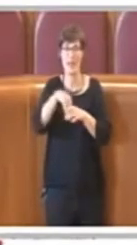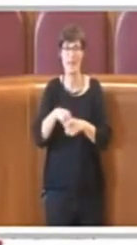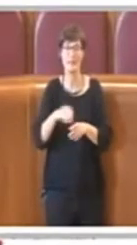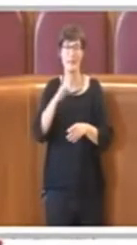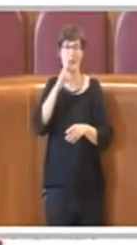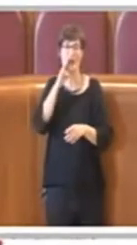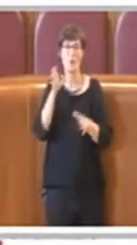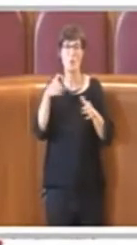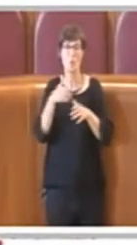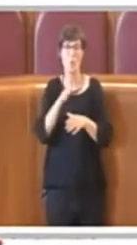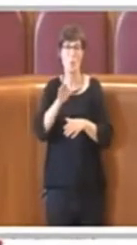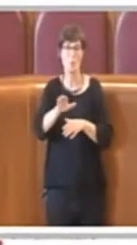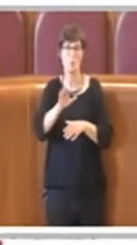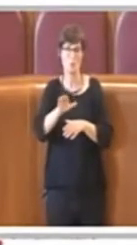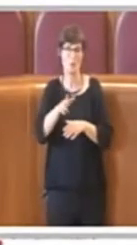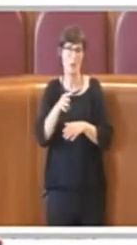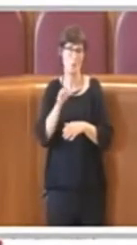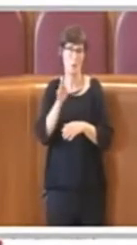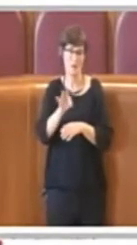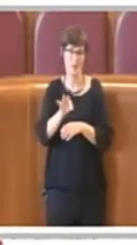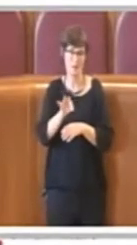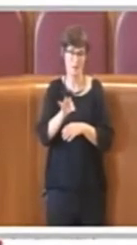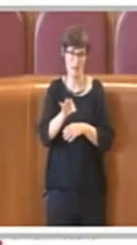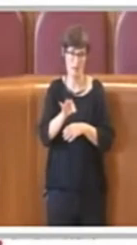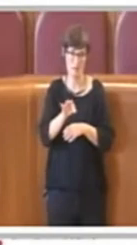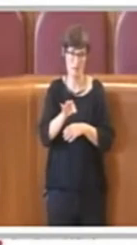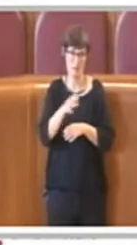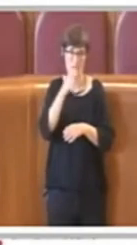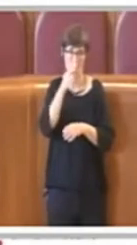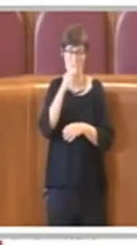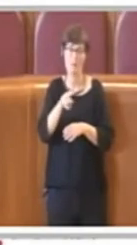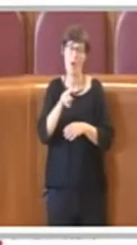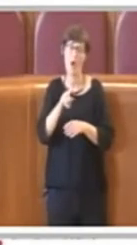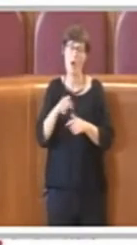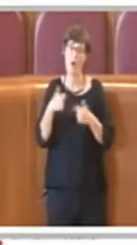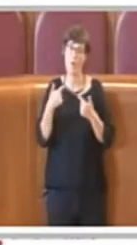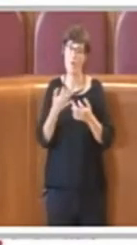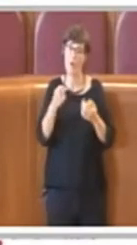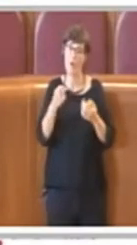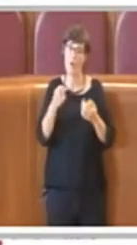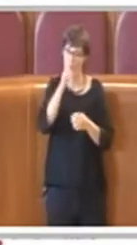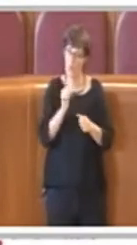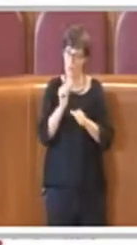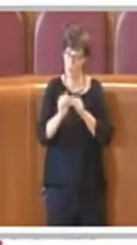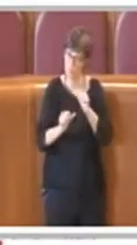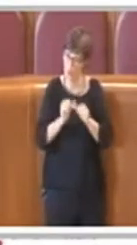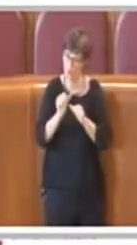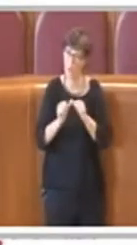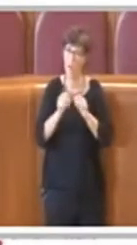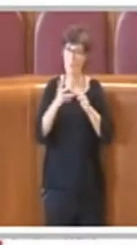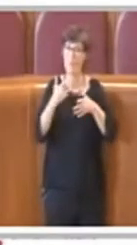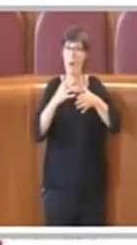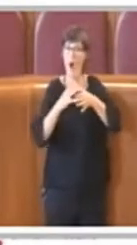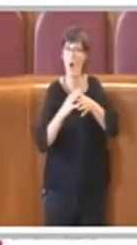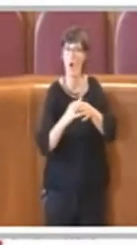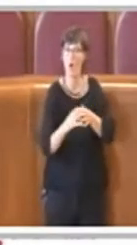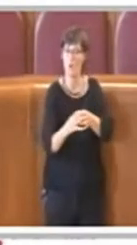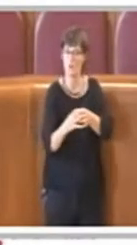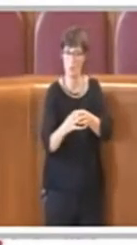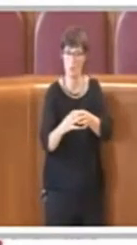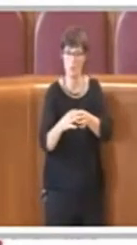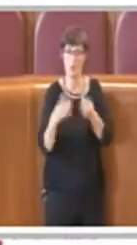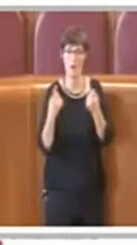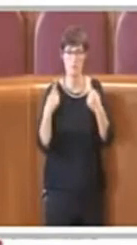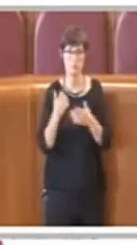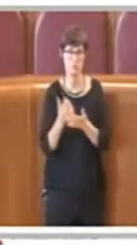'esperienza passata favorendo comunque il ricambio di ruolo. Quindi è importante questa possibilità per